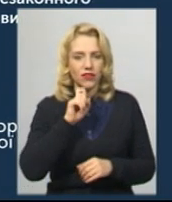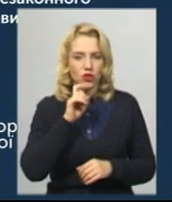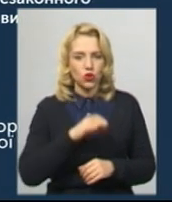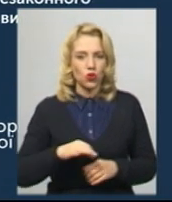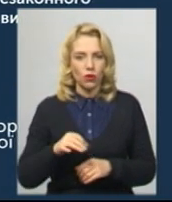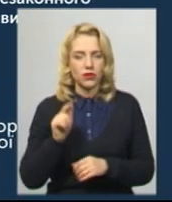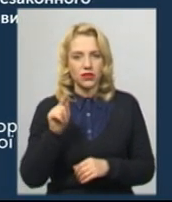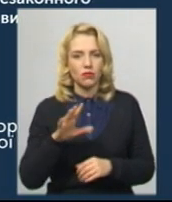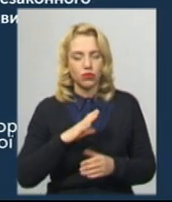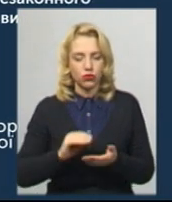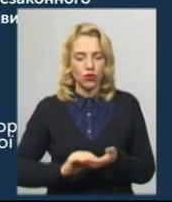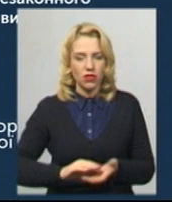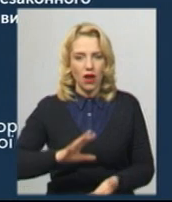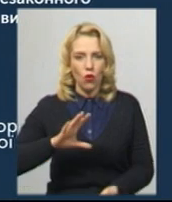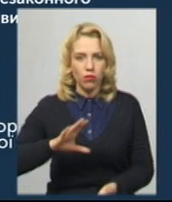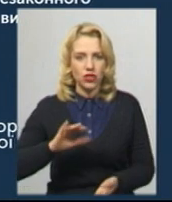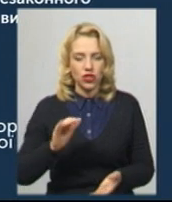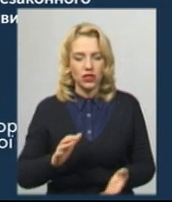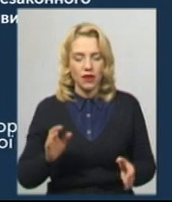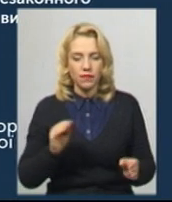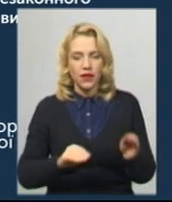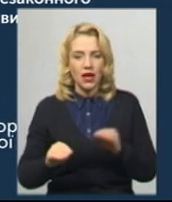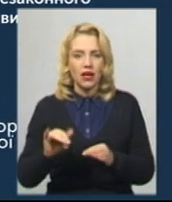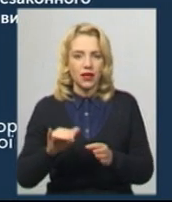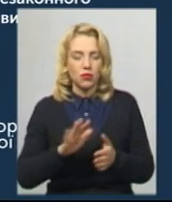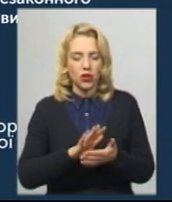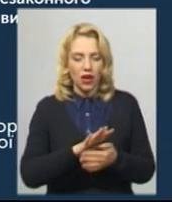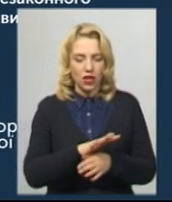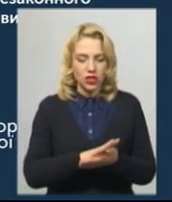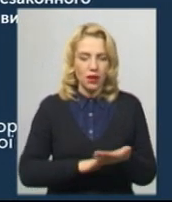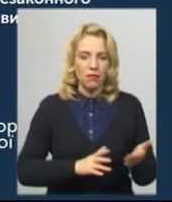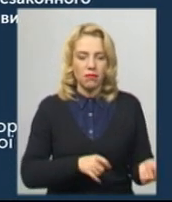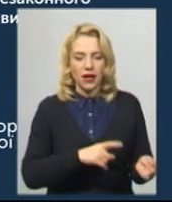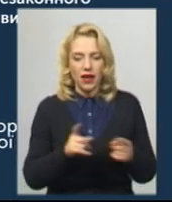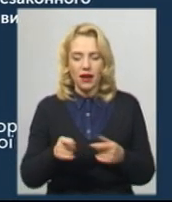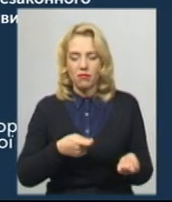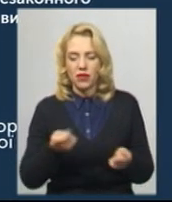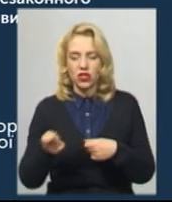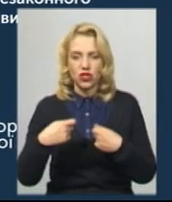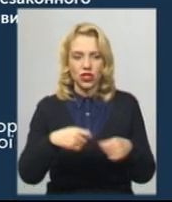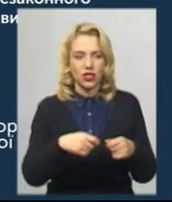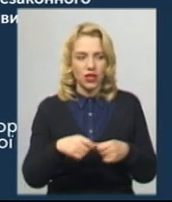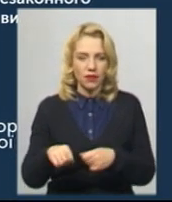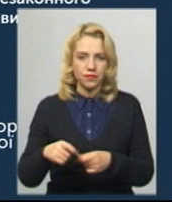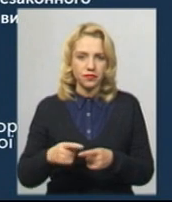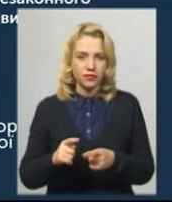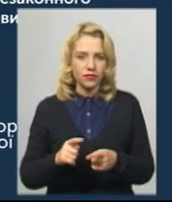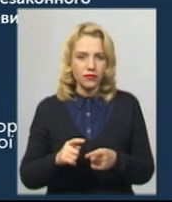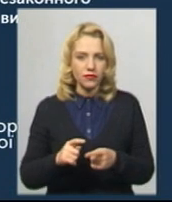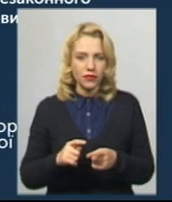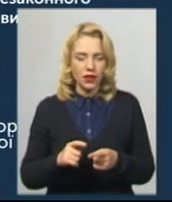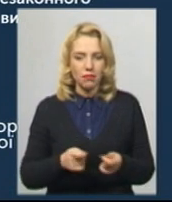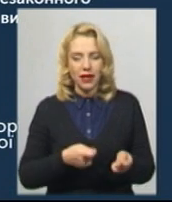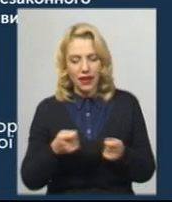відбувалося їх накопичення та подальше переміщення на території Хмельницької області з метою незаконного виробництва